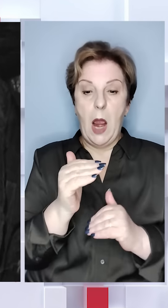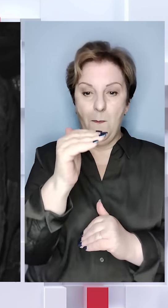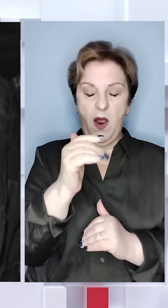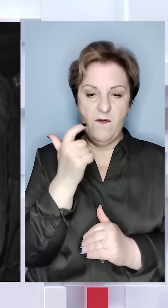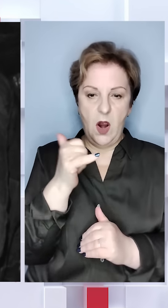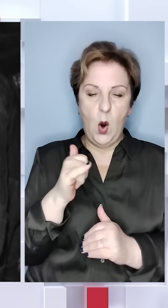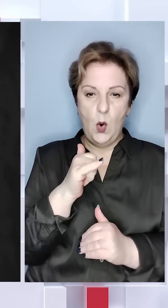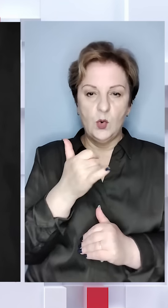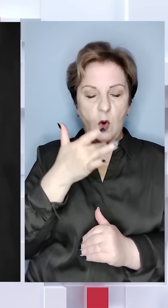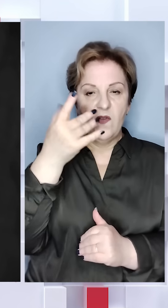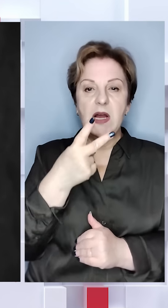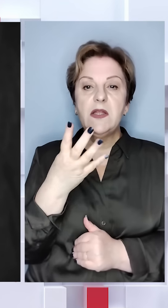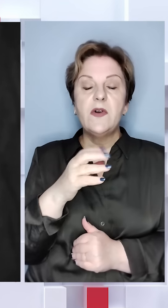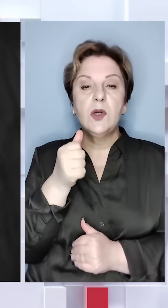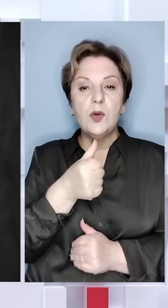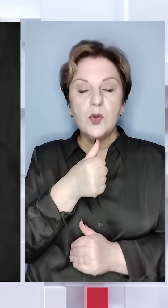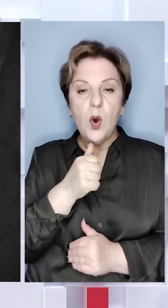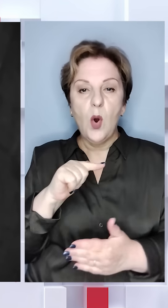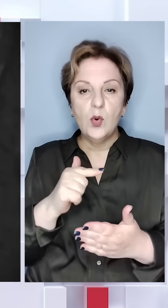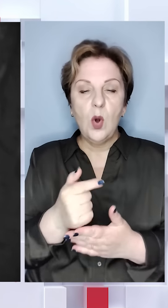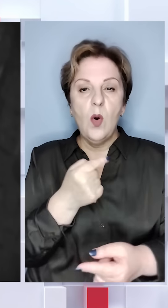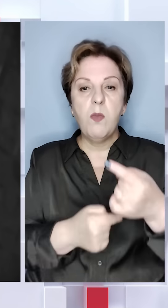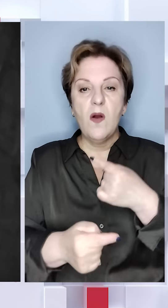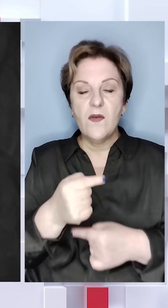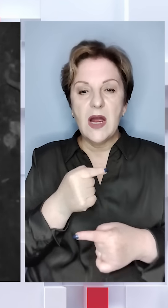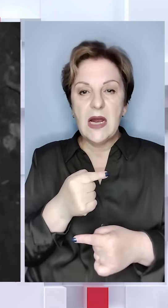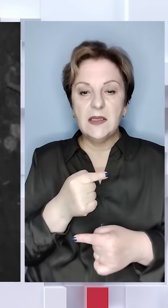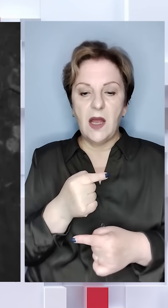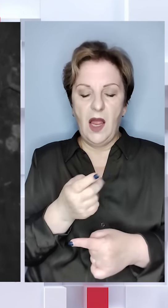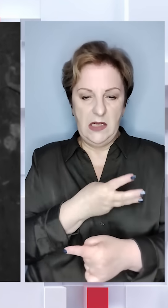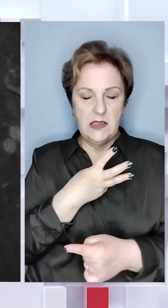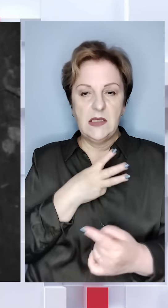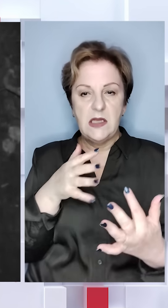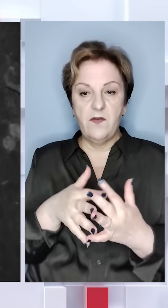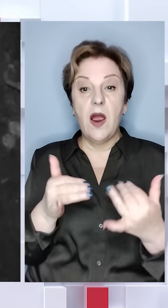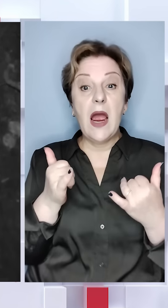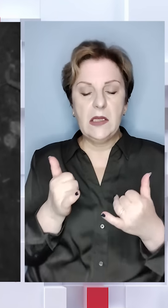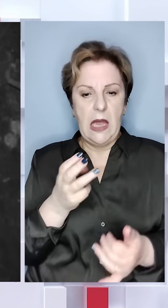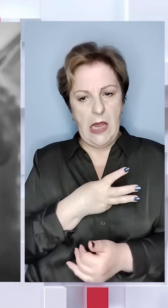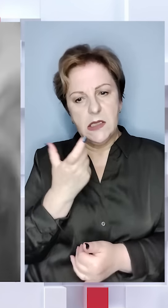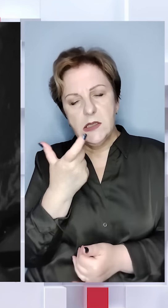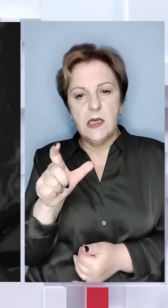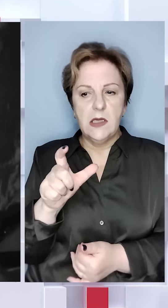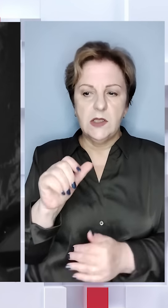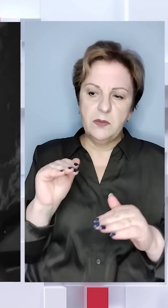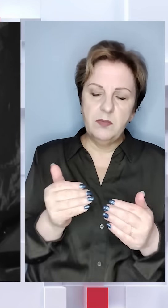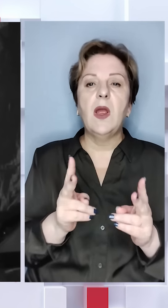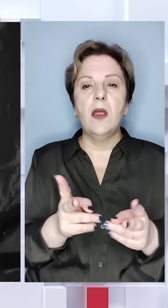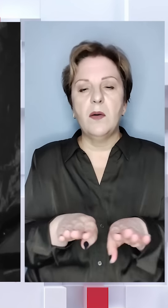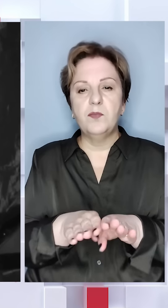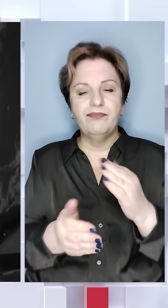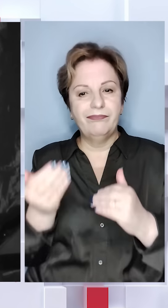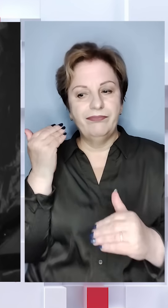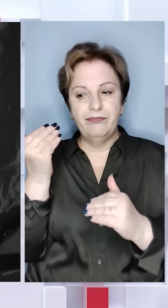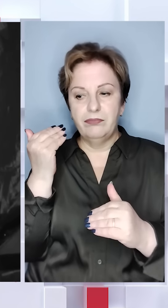півночі Харківщини, куди влітку 24-го року знову повернулася інтенсивна війна. Зараз інтенсивніше стала тут війна чи навпаки?